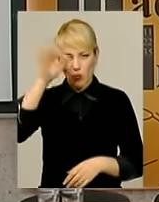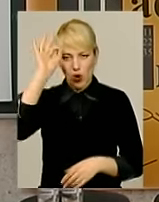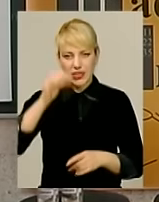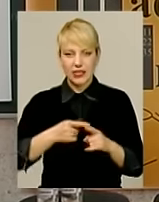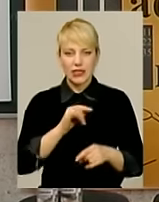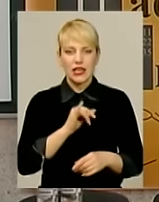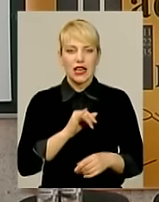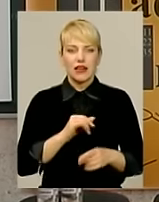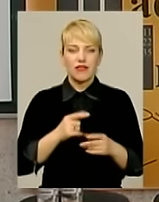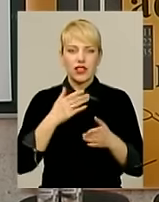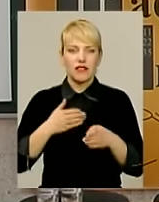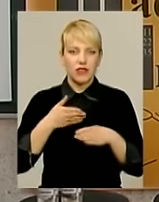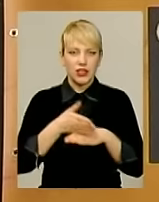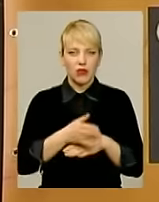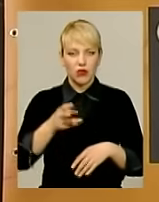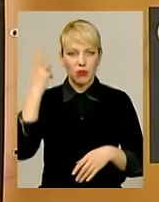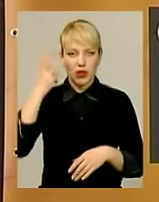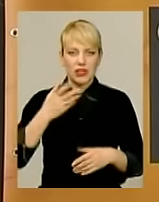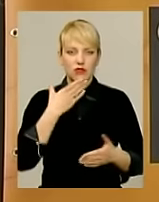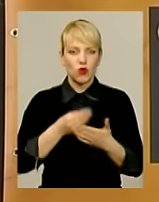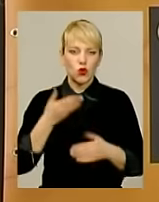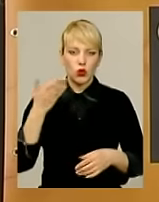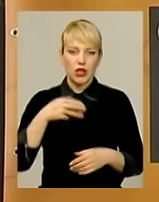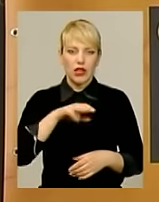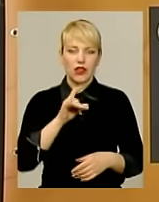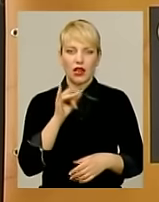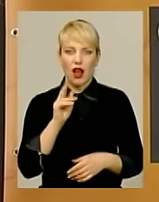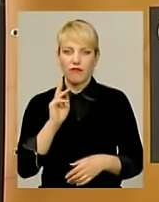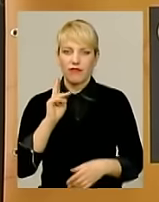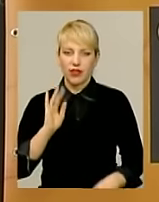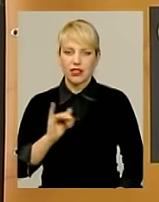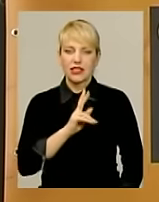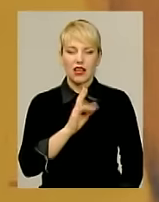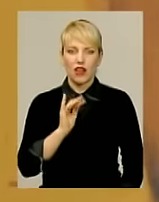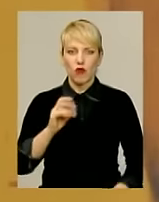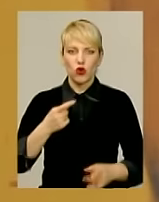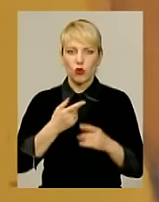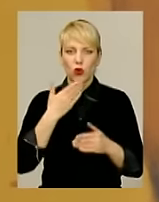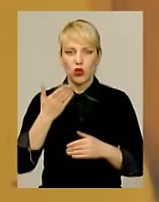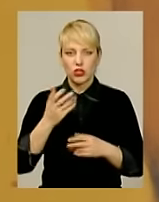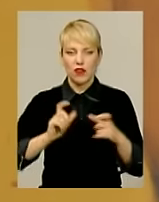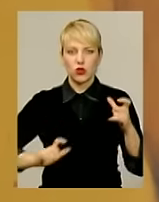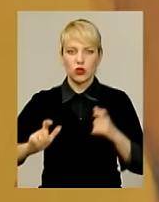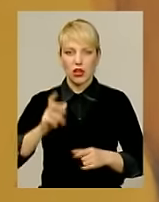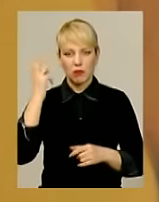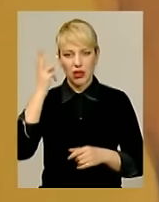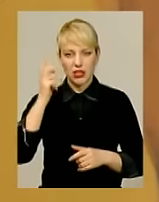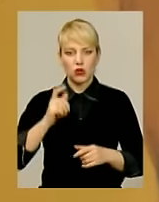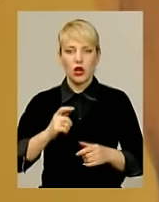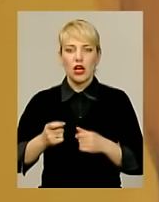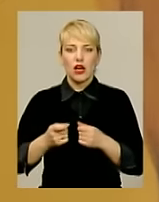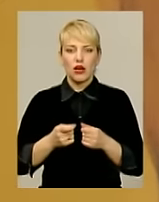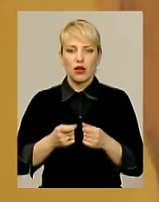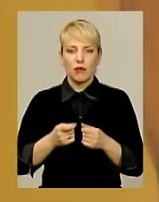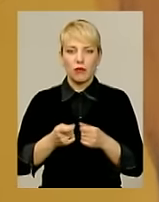Кива відвідав Хмельницький. Свою пресловуту лекцію «Трафік з Кивою» він прочитав студентам Хмельницького університету управління та права.